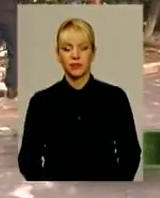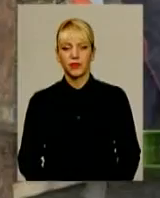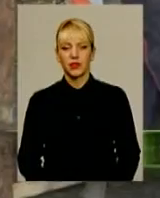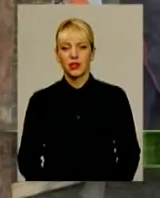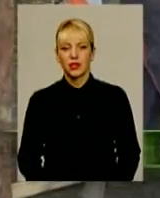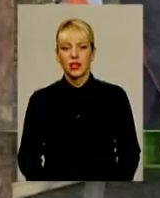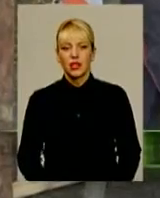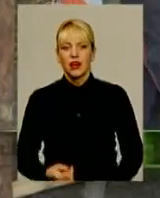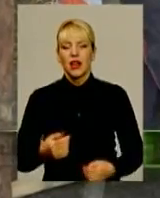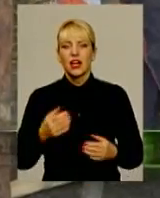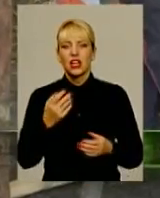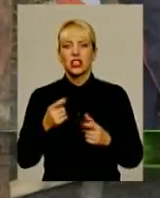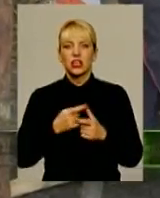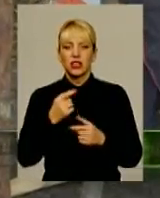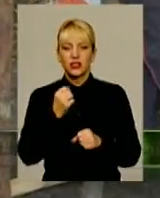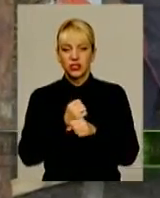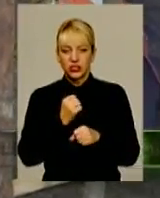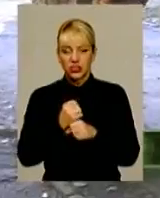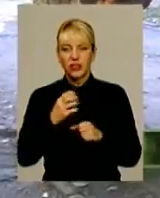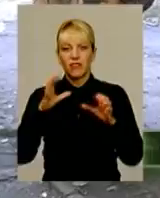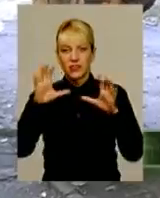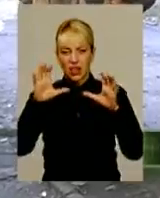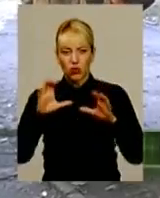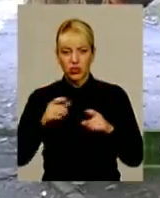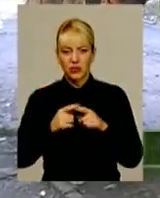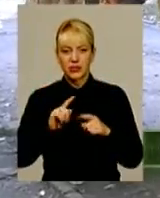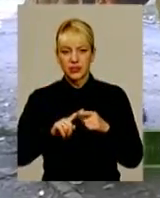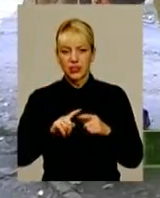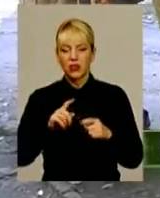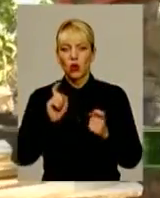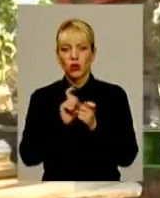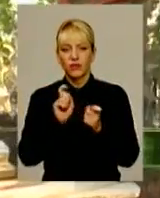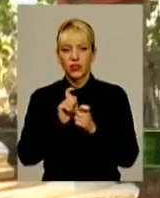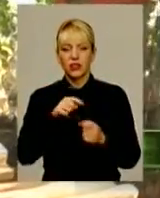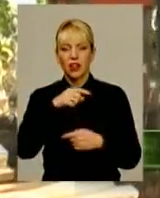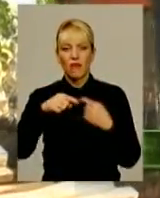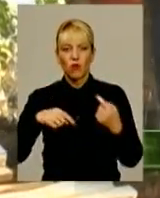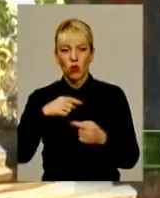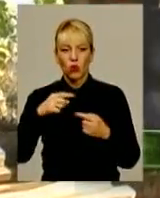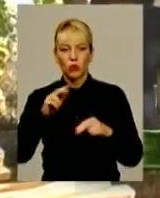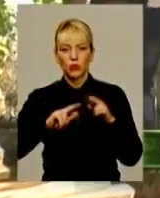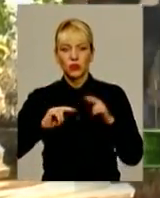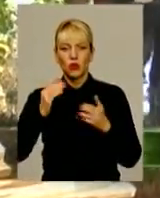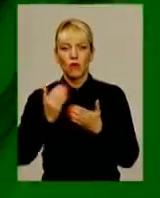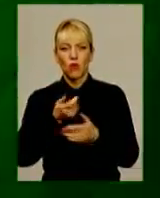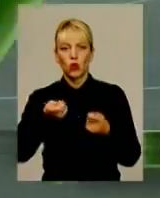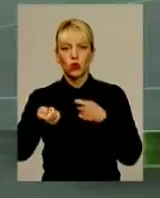свавілля чи діє в рамках законодавства? У Хмельницькому черговий конфлікт навколо будівництва нового торгового центру.